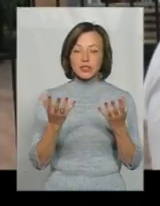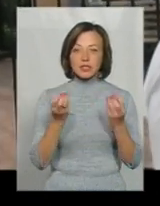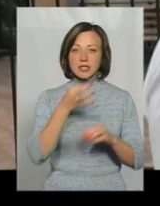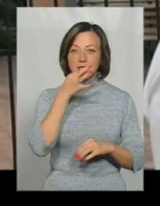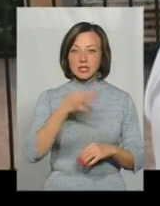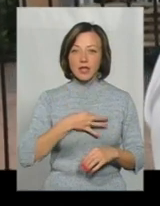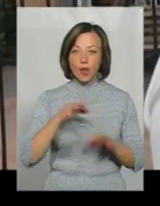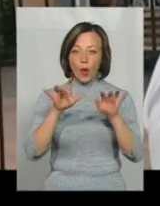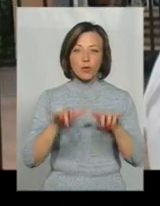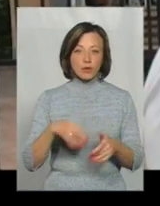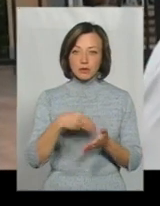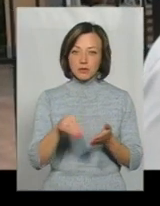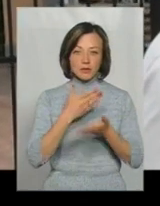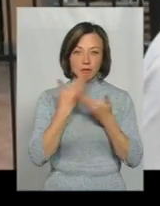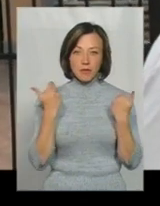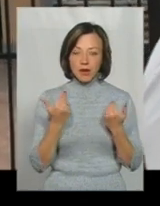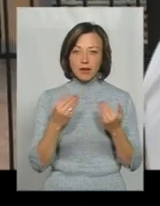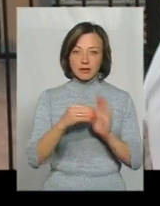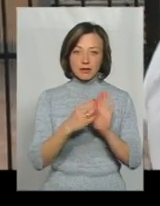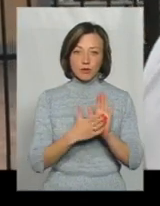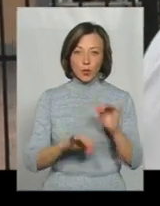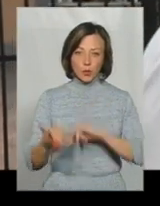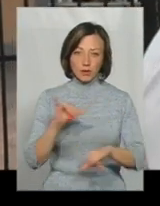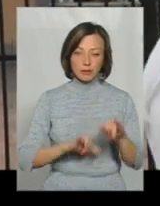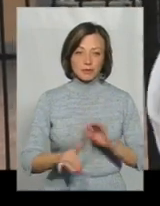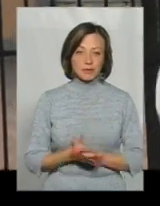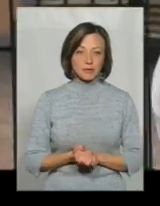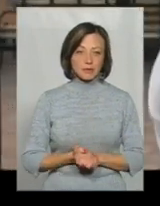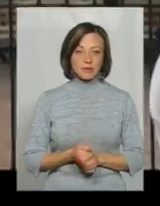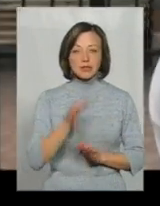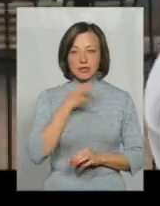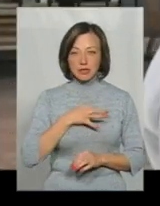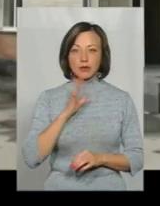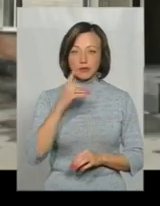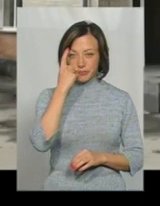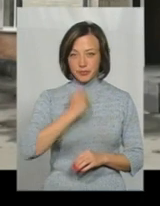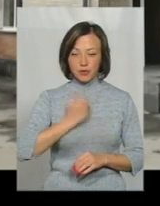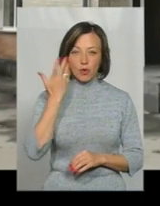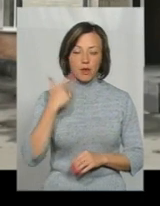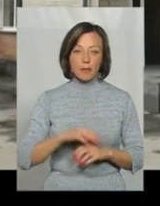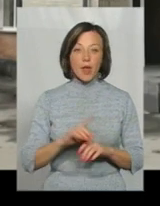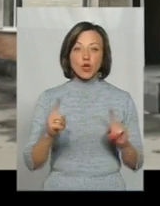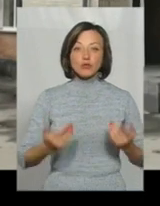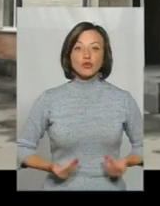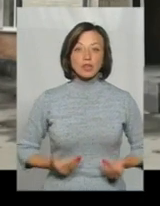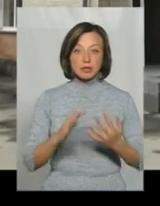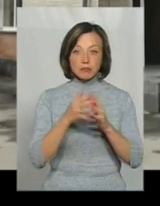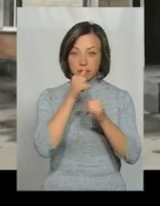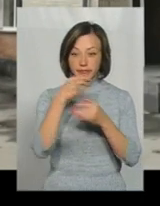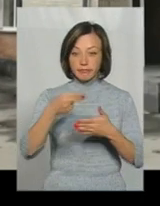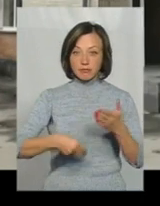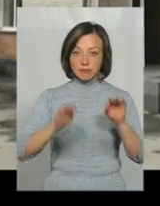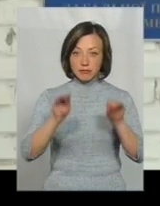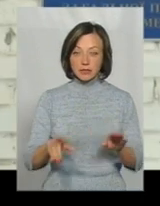ці комп'ютери не закупили, що нема де зареєструватися. Сказали, що скажуть коли. Чому жителі селища не можуть підписати